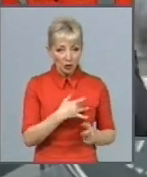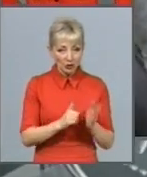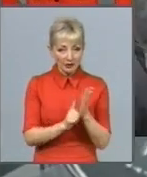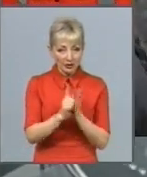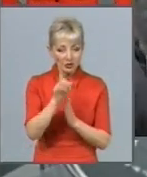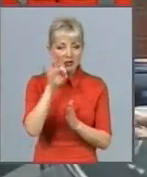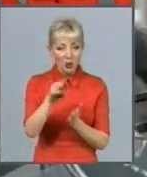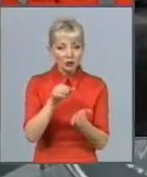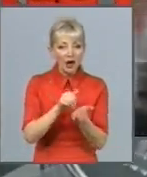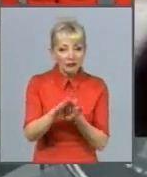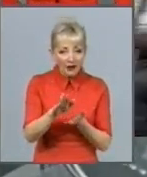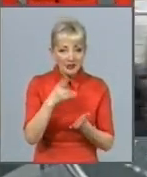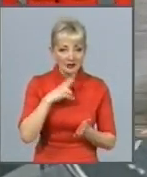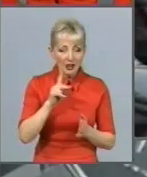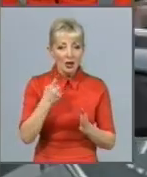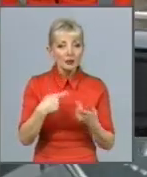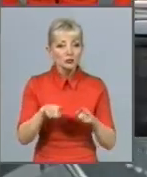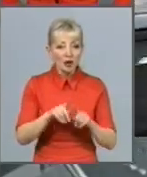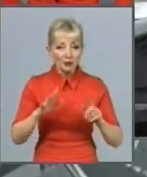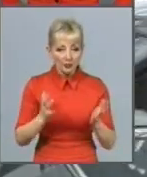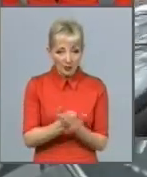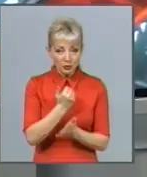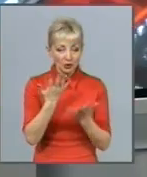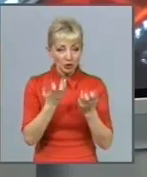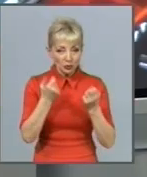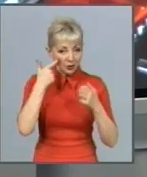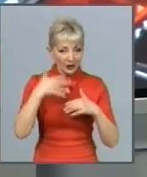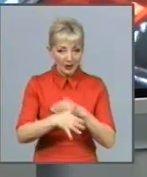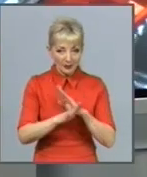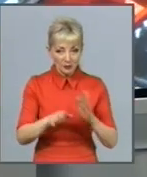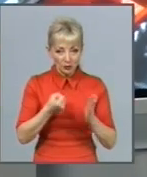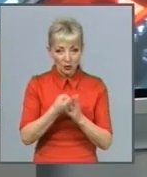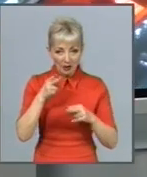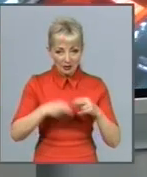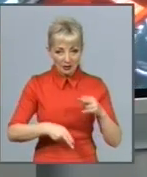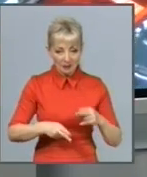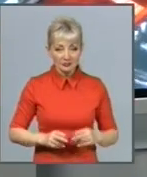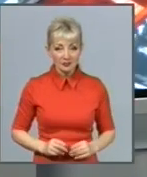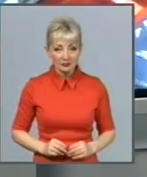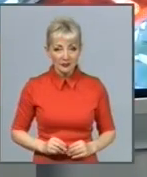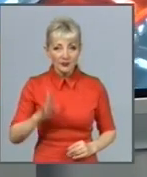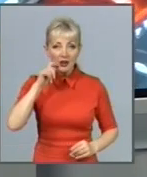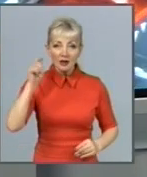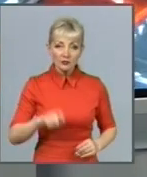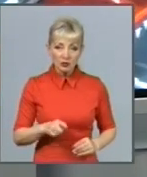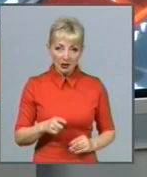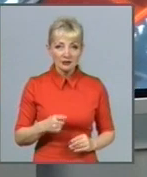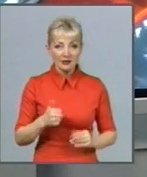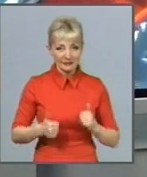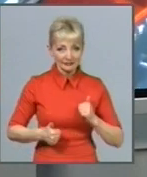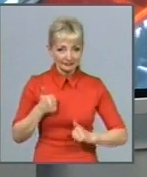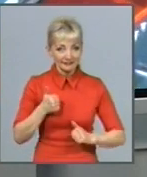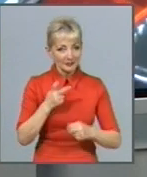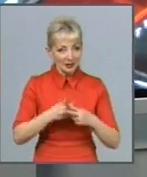чому саме так трапляється, вчені ще не зрозуміли до кінця. В Україні гідна медицина. Якщо китайський